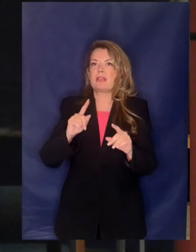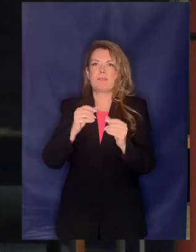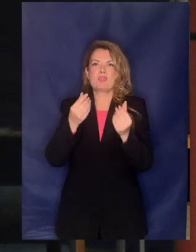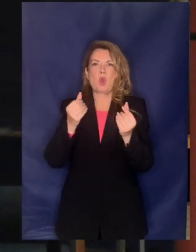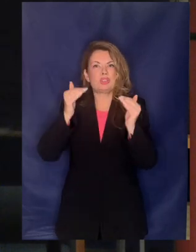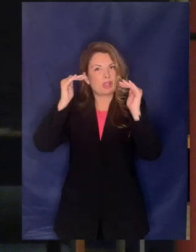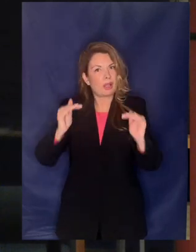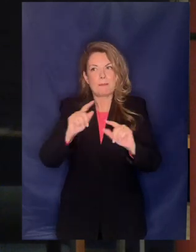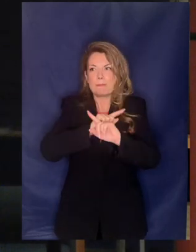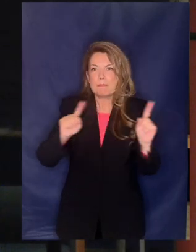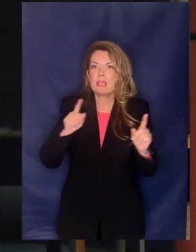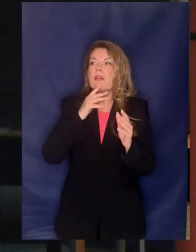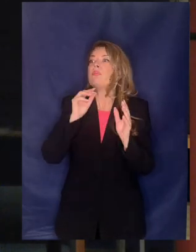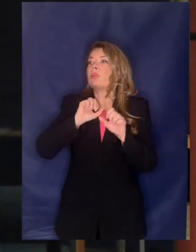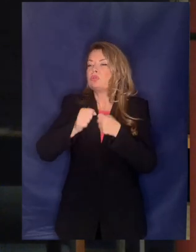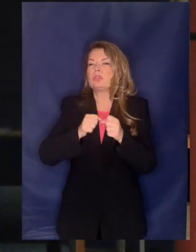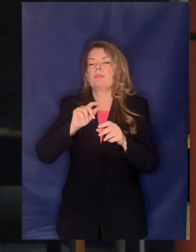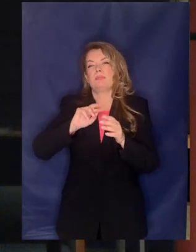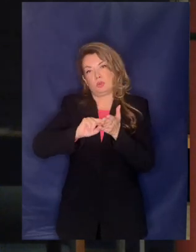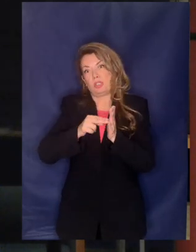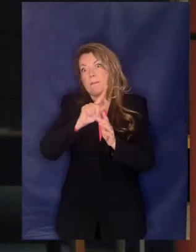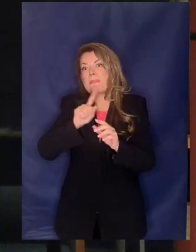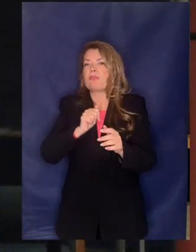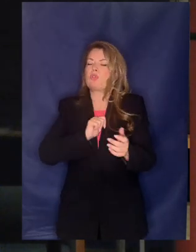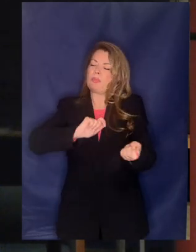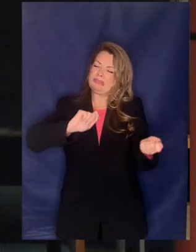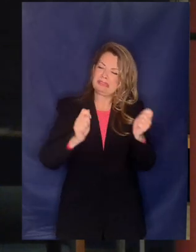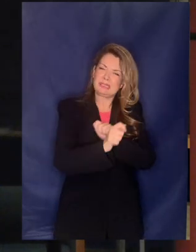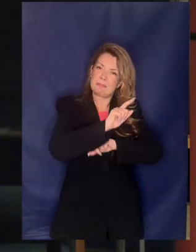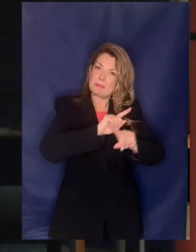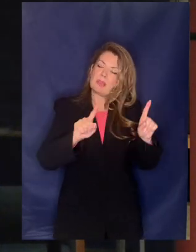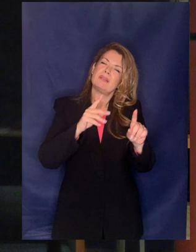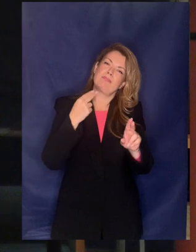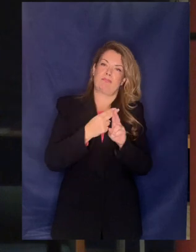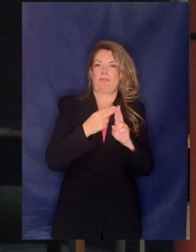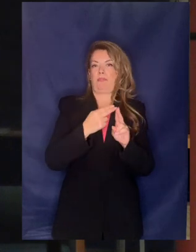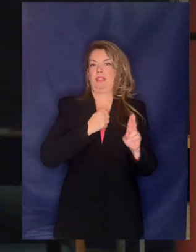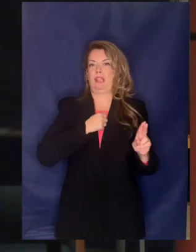υπηρεσιών του ΕΔΑΤ το ακυρώνει είναι πάρα πολύ σημαντικό